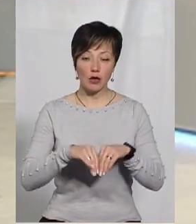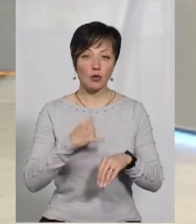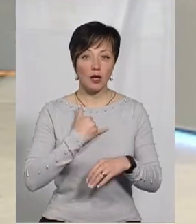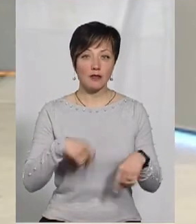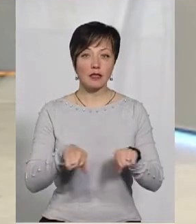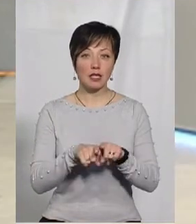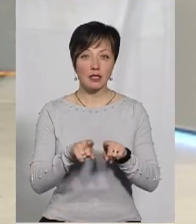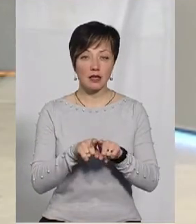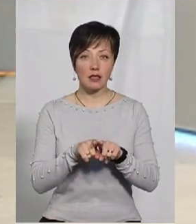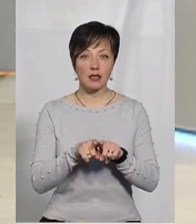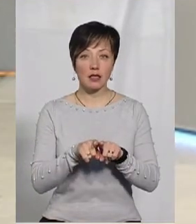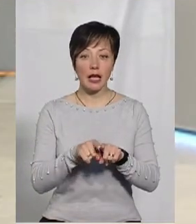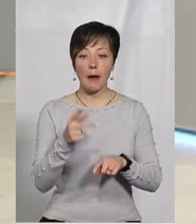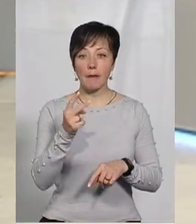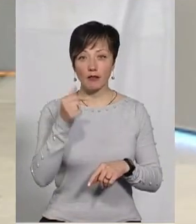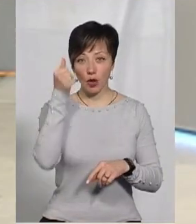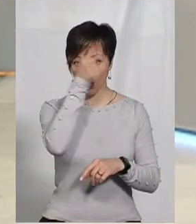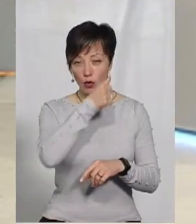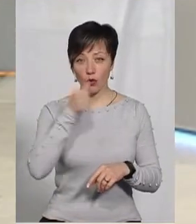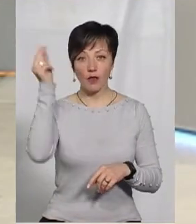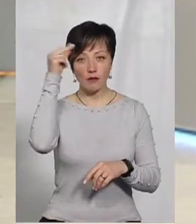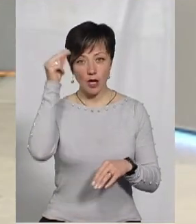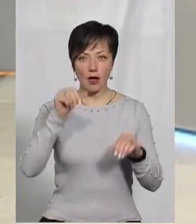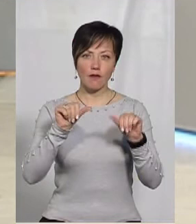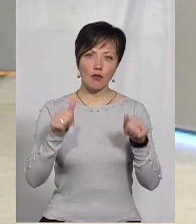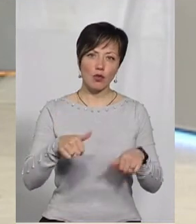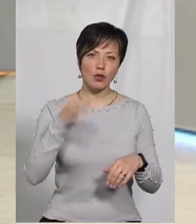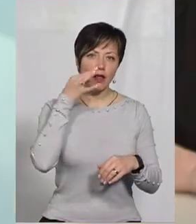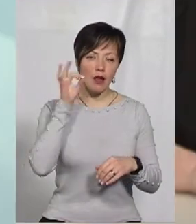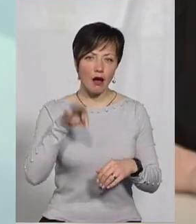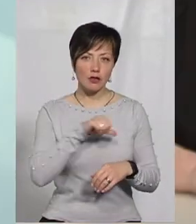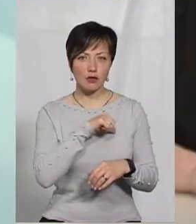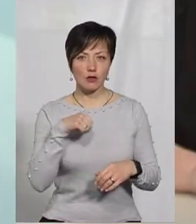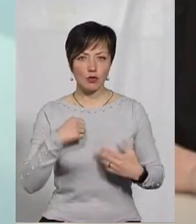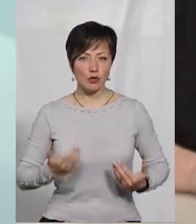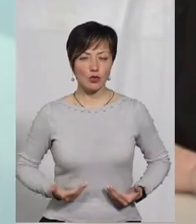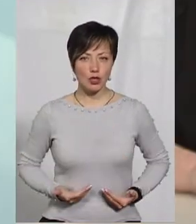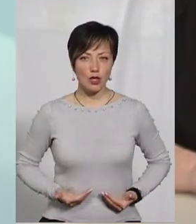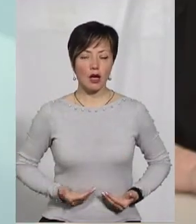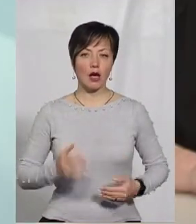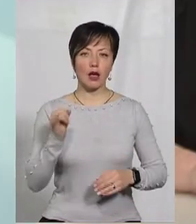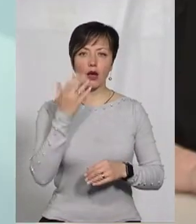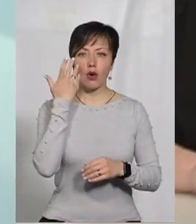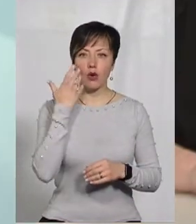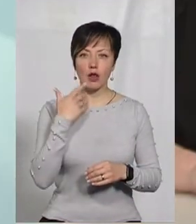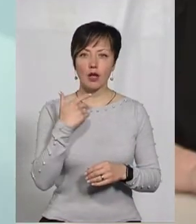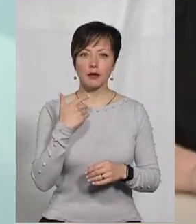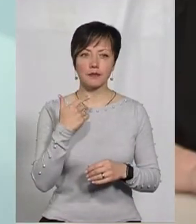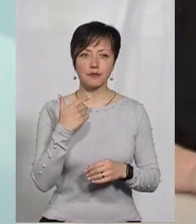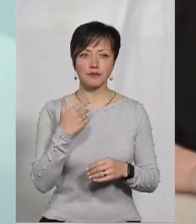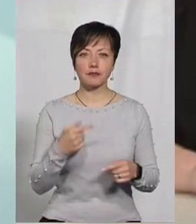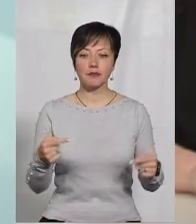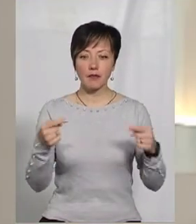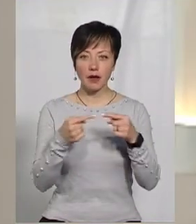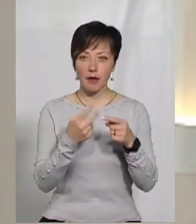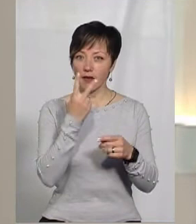В нас все ж таки за пів-втора року вони навчаються, формуються навички до самостійного життя. коли вже при виході... Тобто,